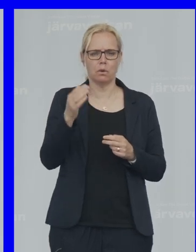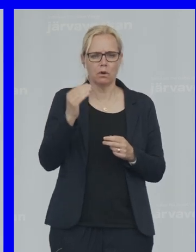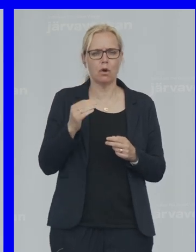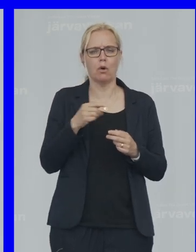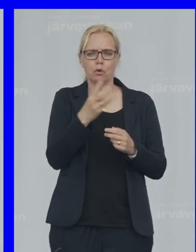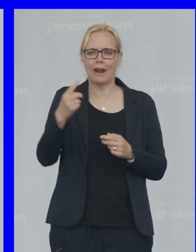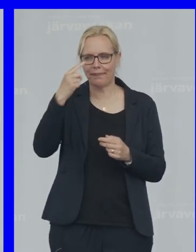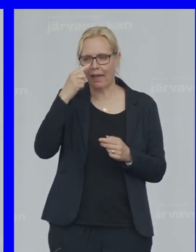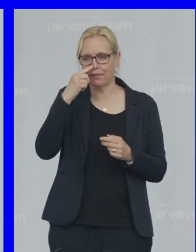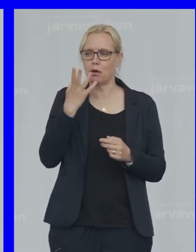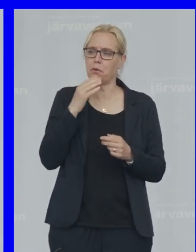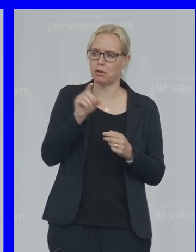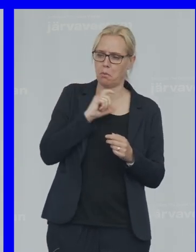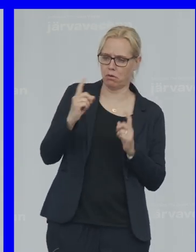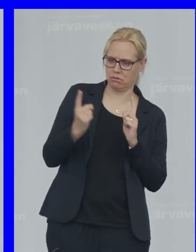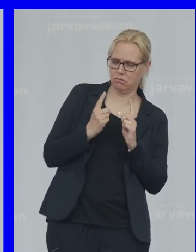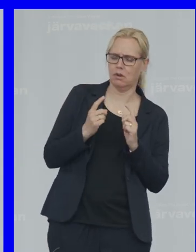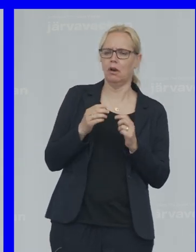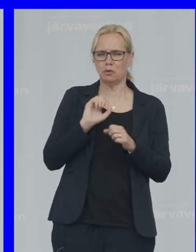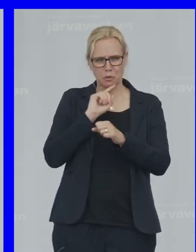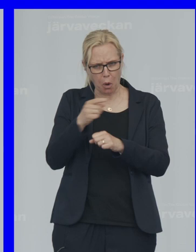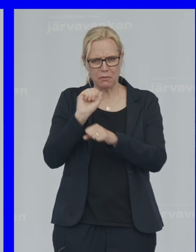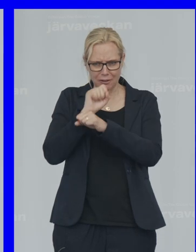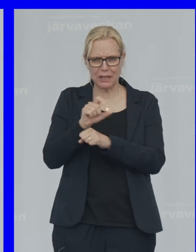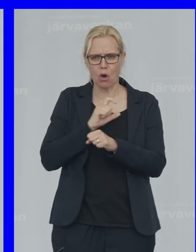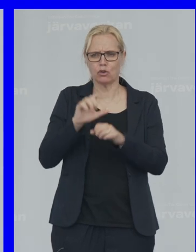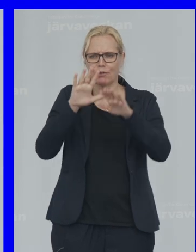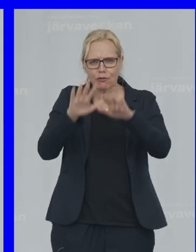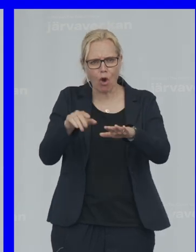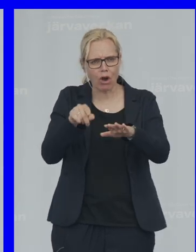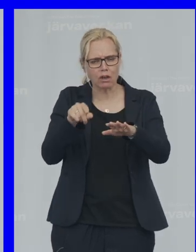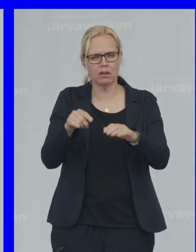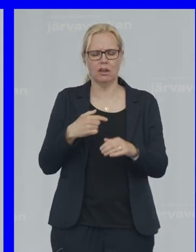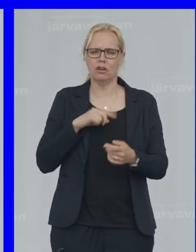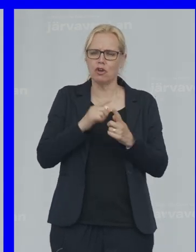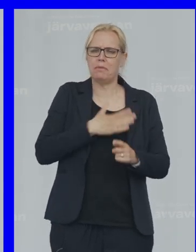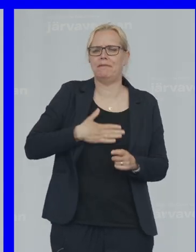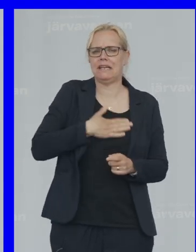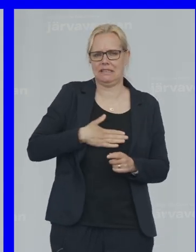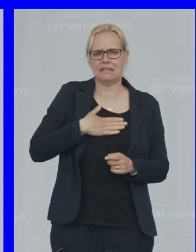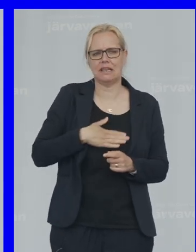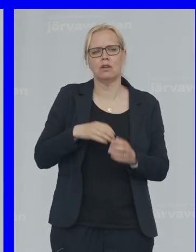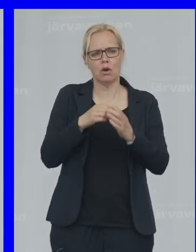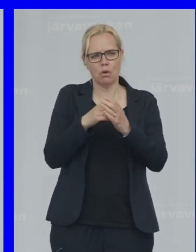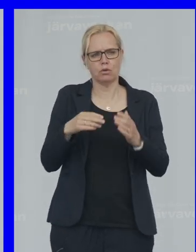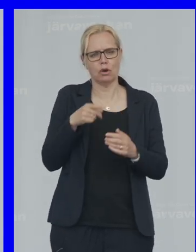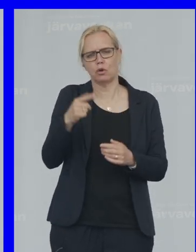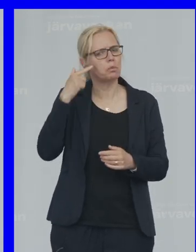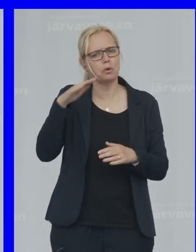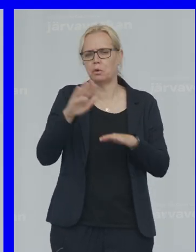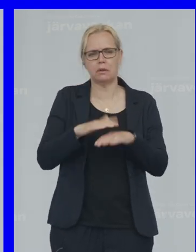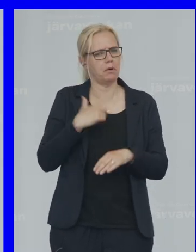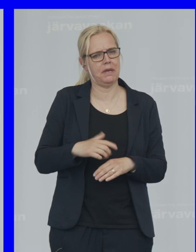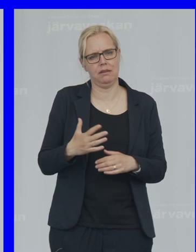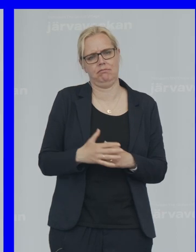Och pratade med oss De tvingade oss Att vara kvar Jag blev ledsen För att de inte Trodde på mig